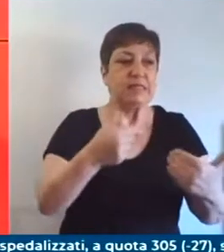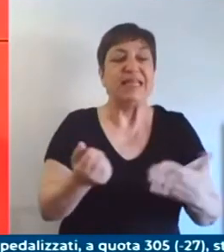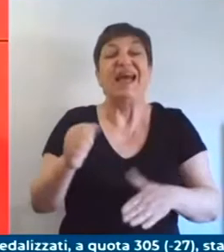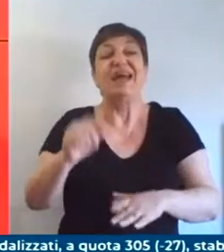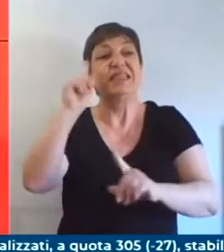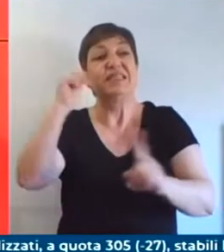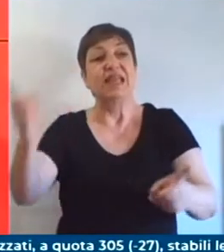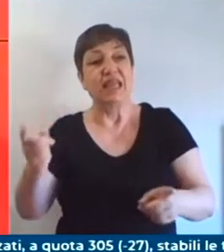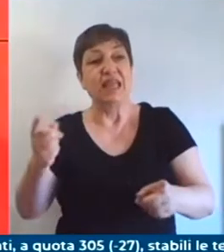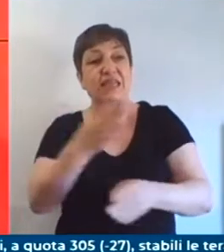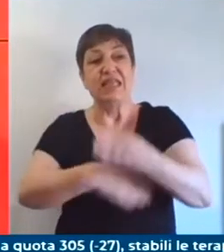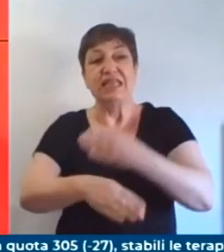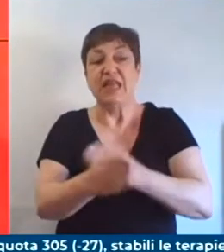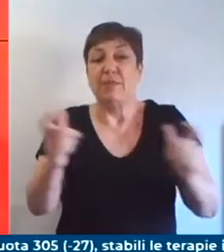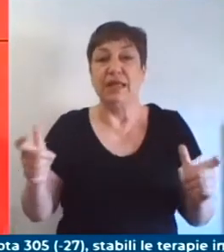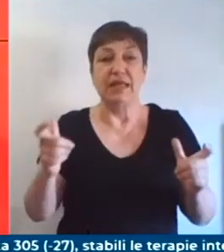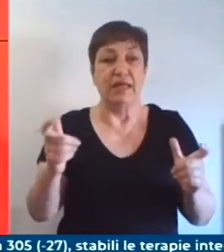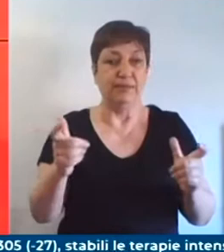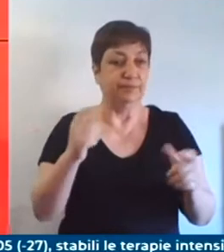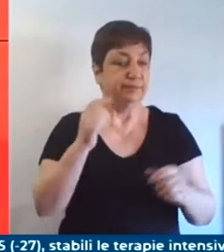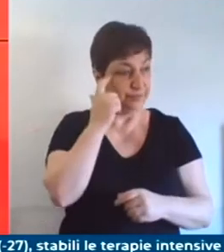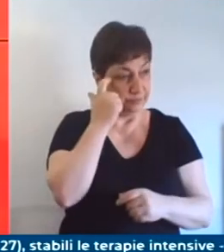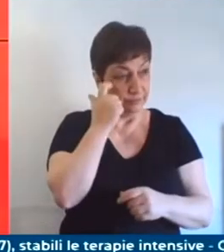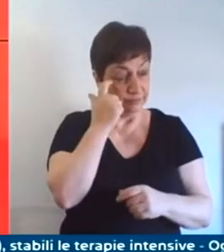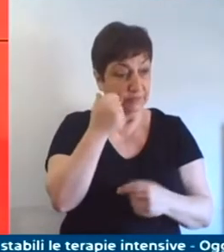loro subito gli effetti di un lockdown